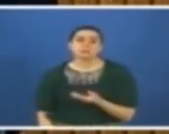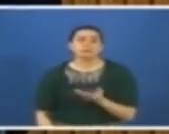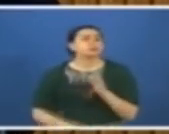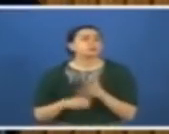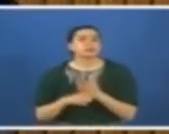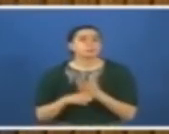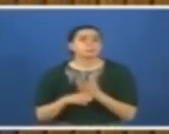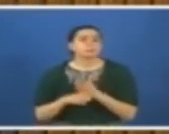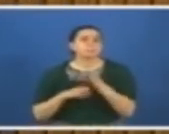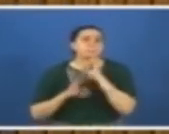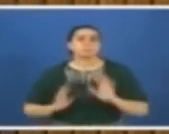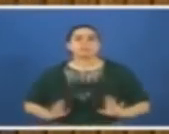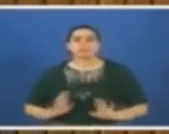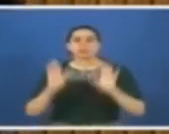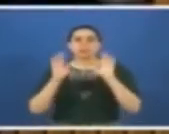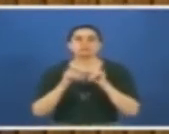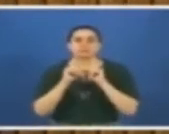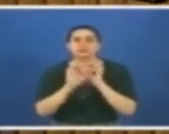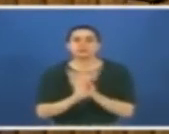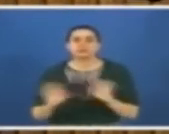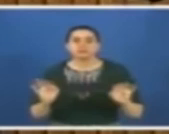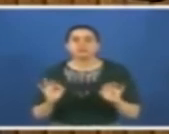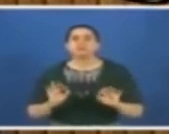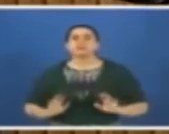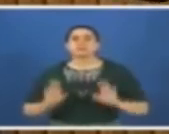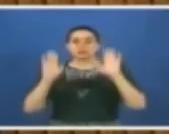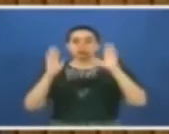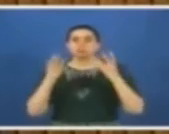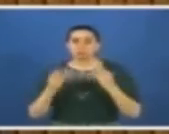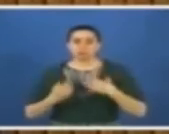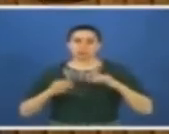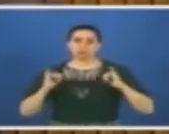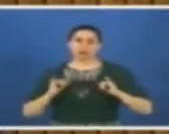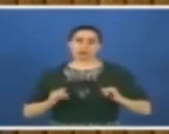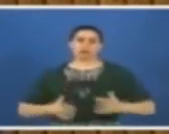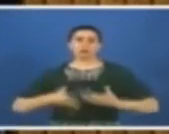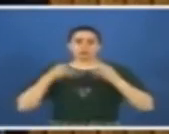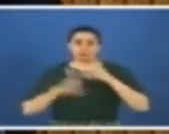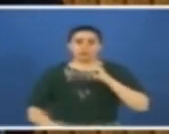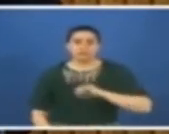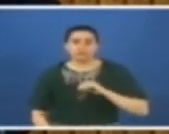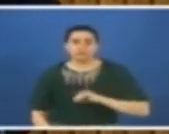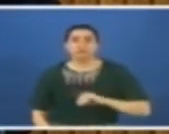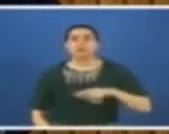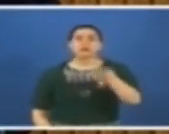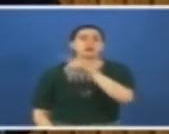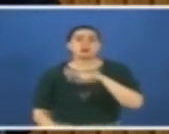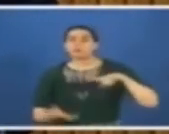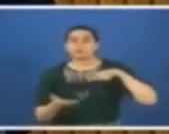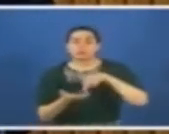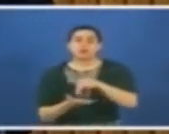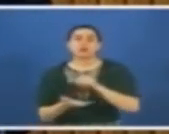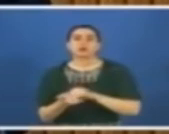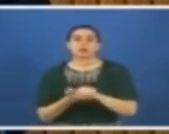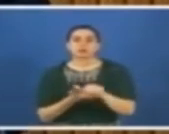Neden baskıya teslim oluyorsunuz? Baskıya teslim olunca kurtulacağınız mı sanıyorsunuz? Attığınız her geri